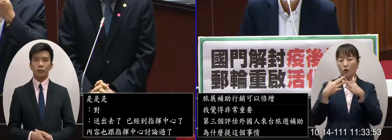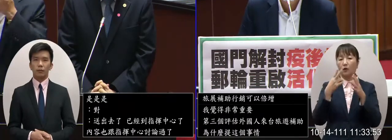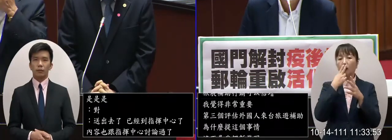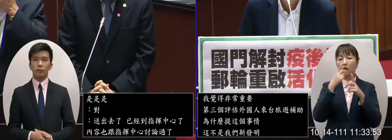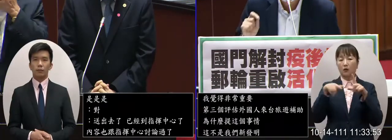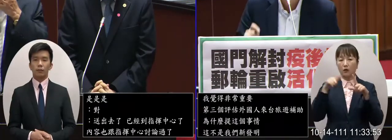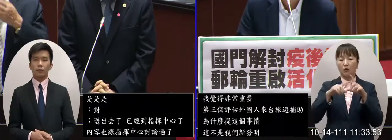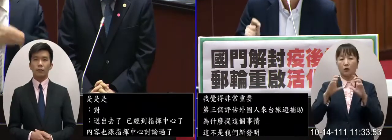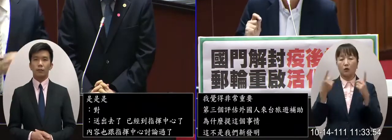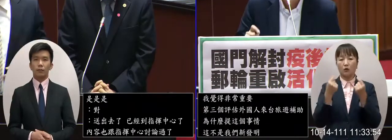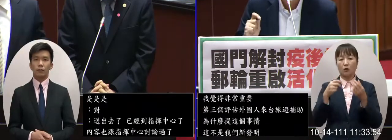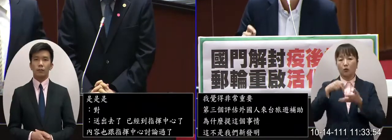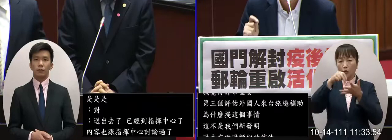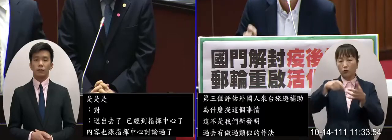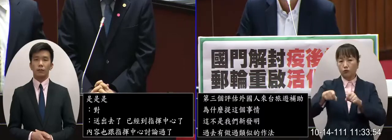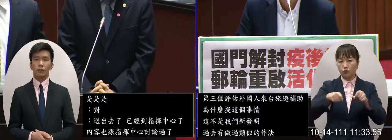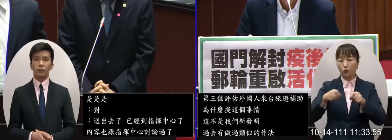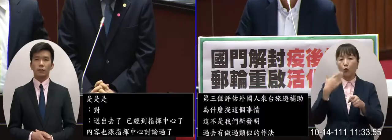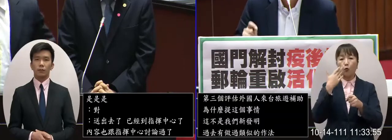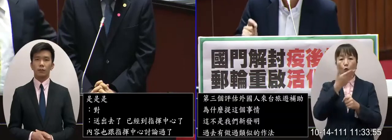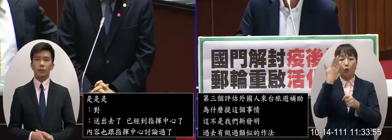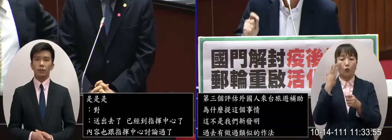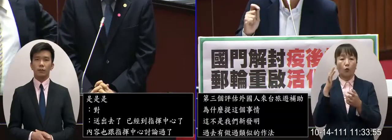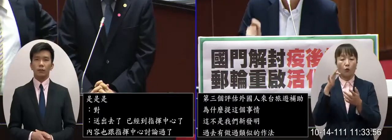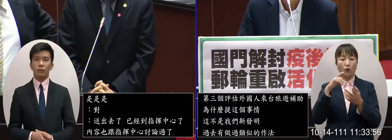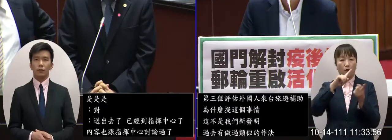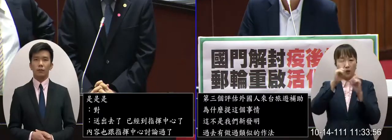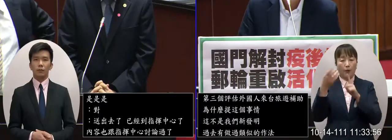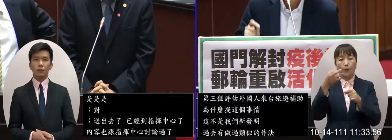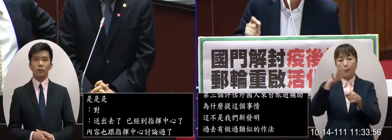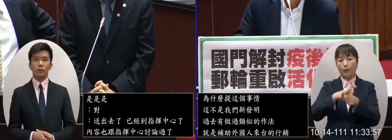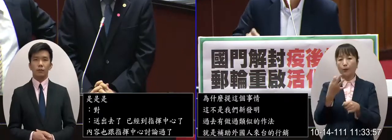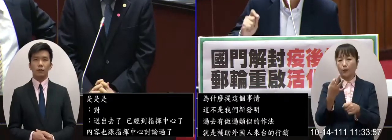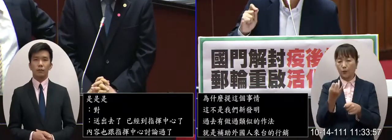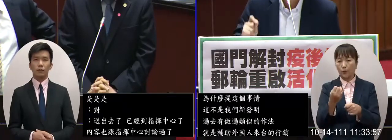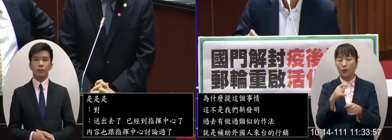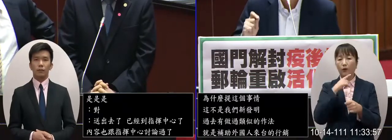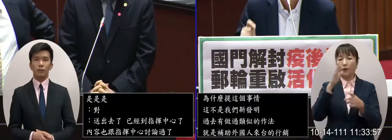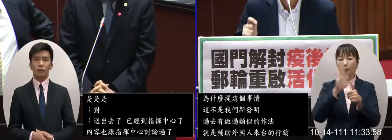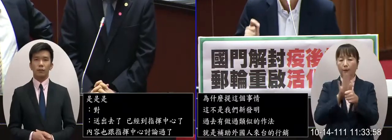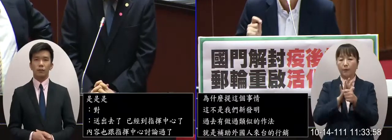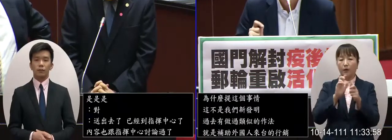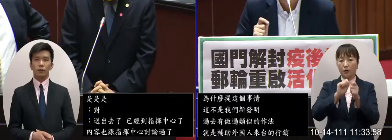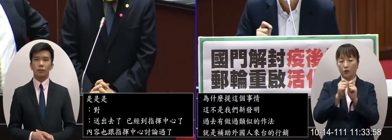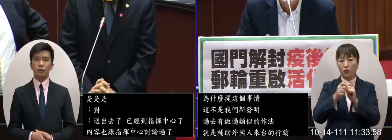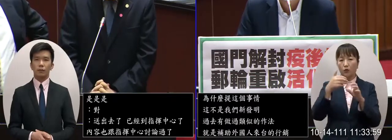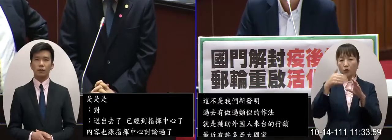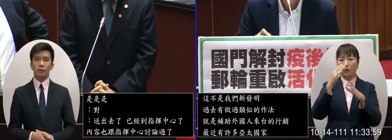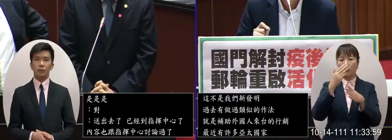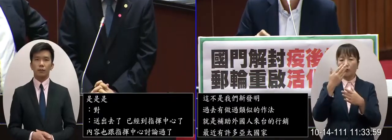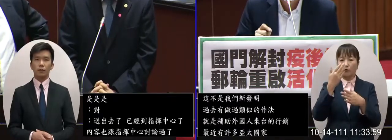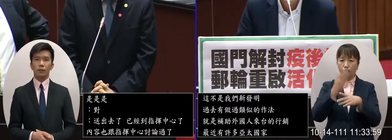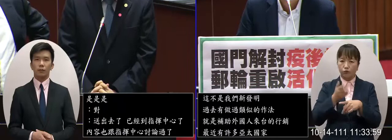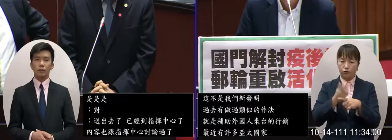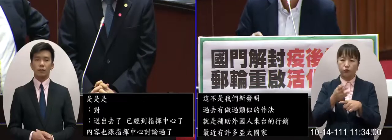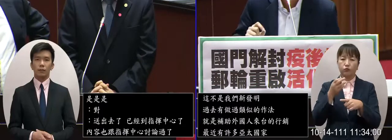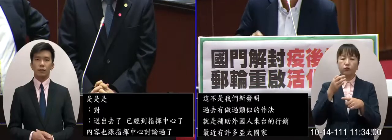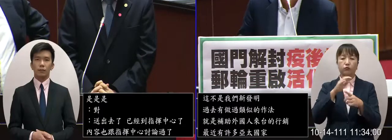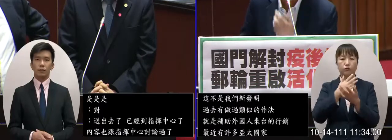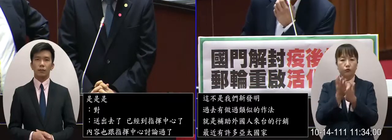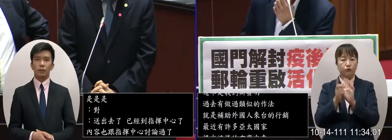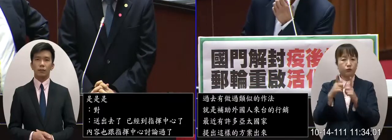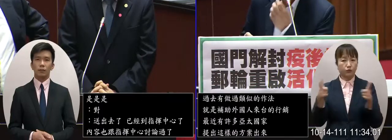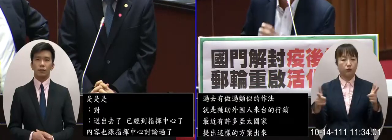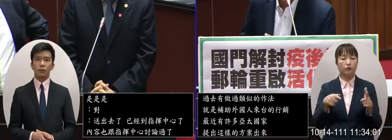亞太的國家都提出這樣的方案出來比如說一天補助多少錢或者減免機場稅等等等等的方式就是希望